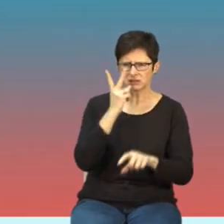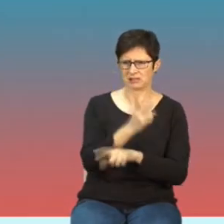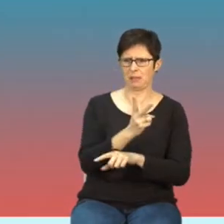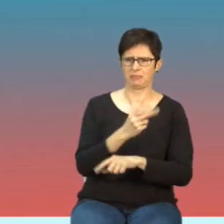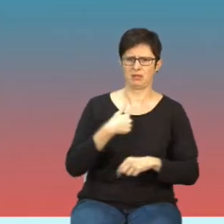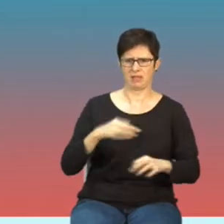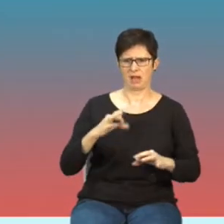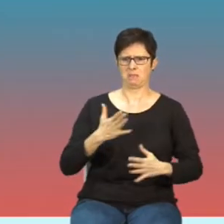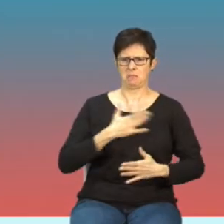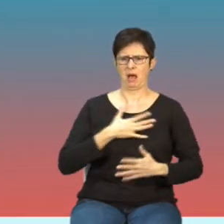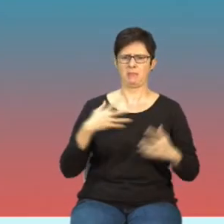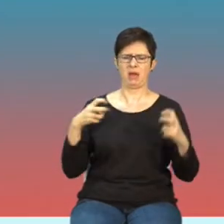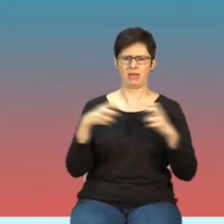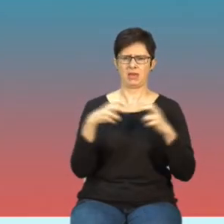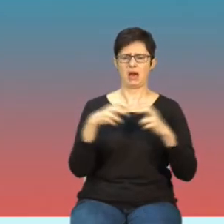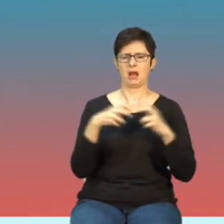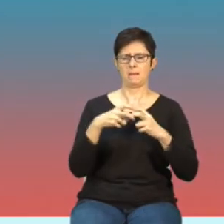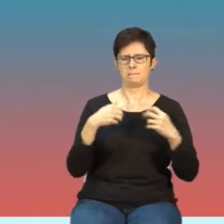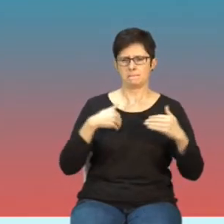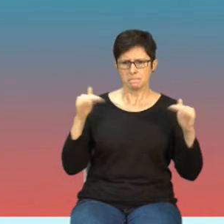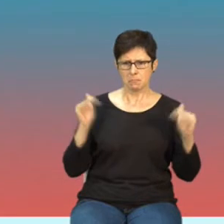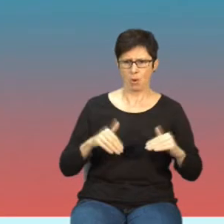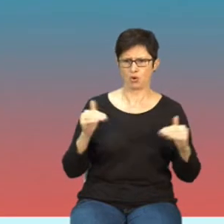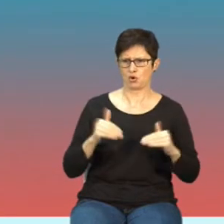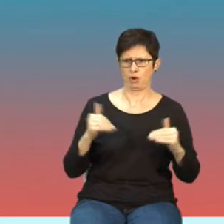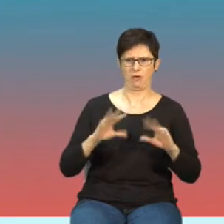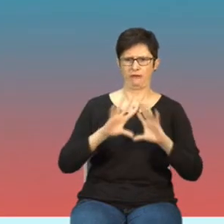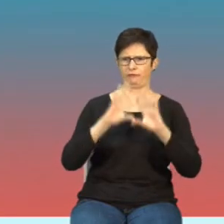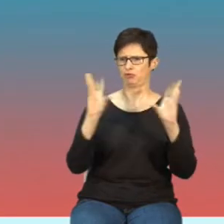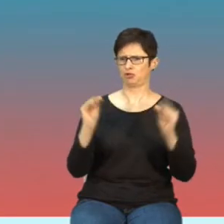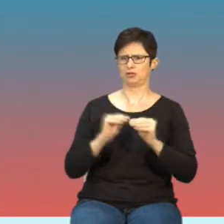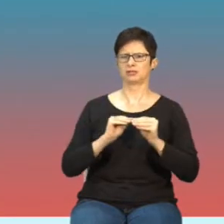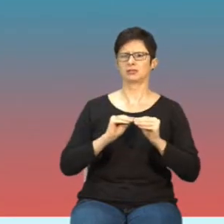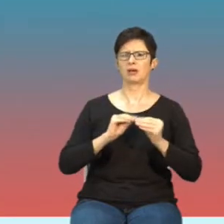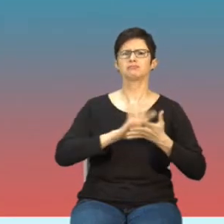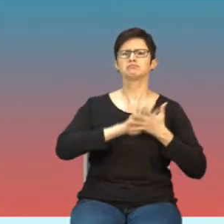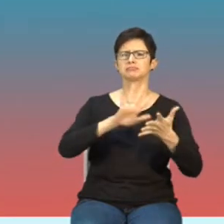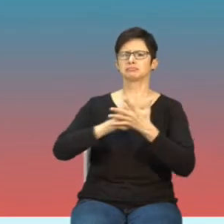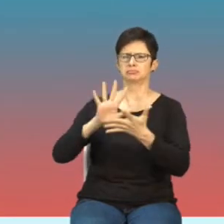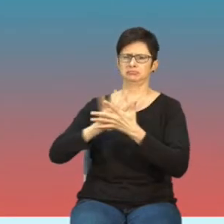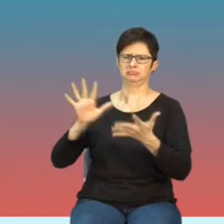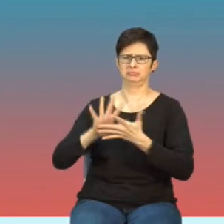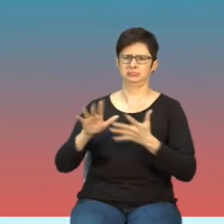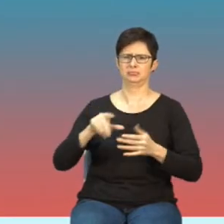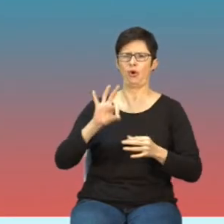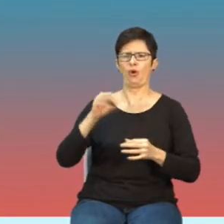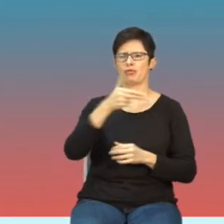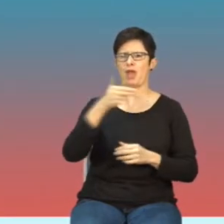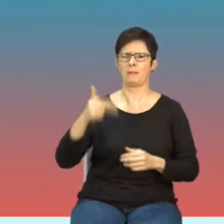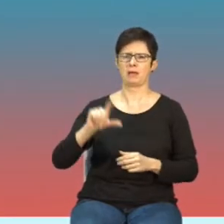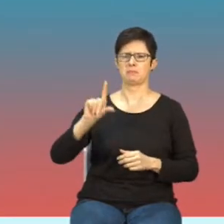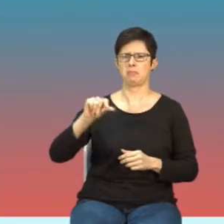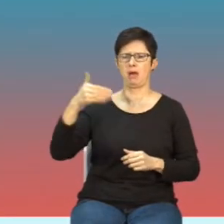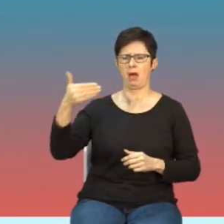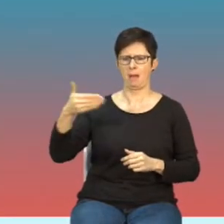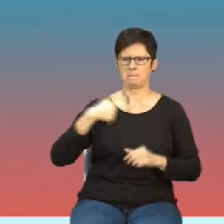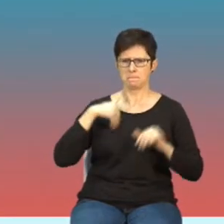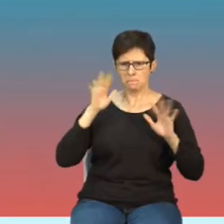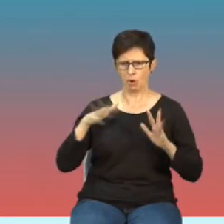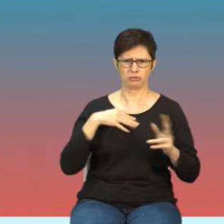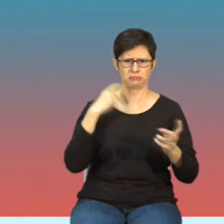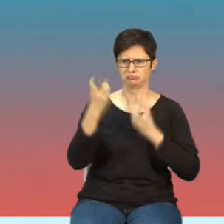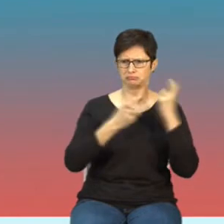mamy internet możemy właściwie wszystkie publikacje jakie na temat bóle elektromagnetycznych powstały możemy